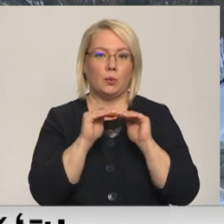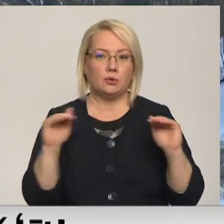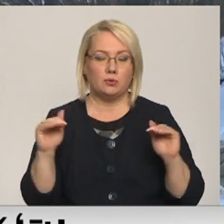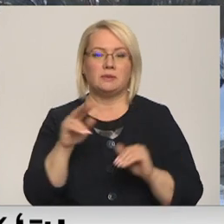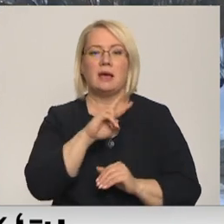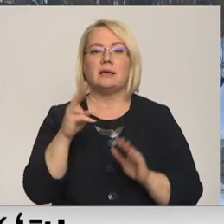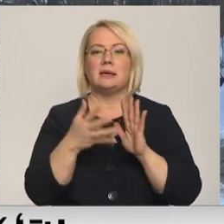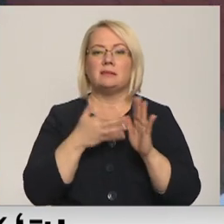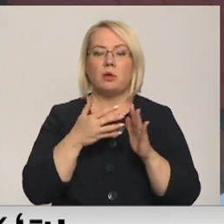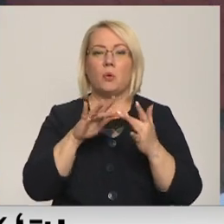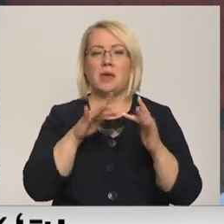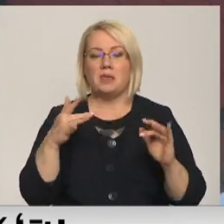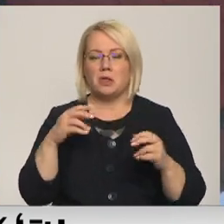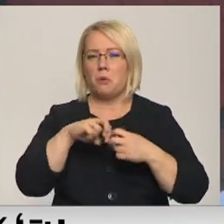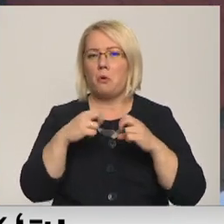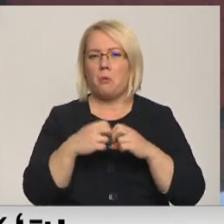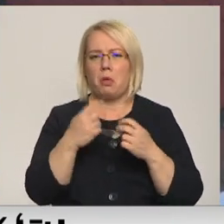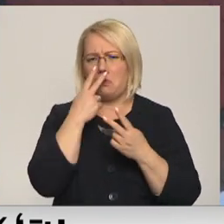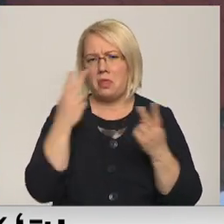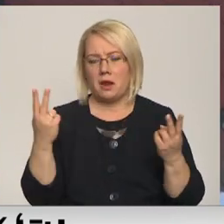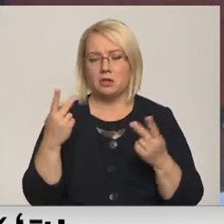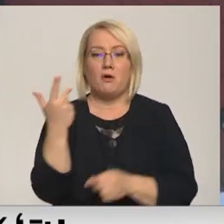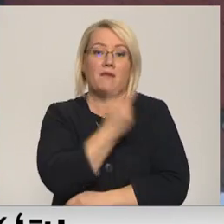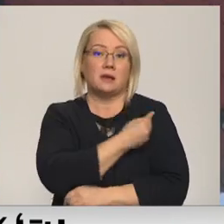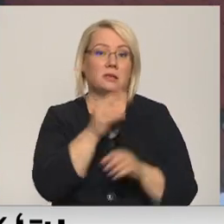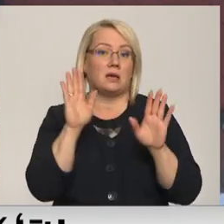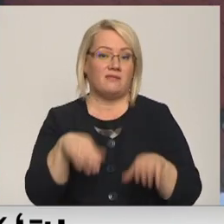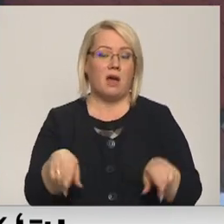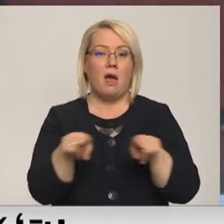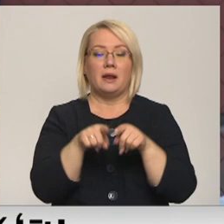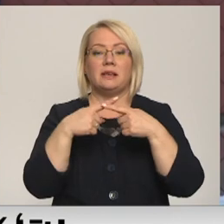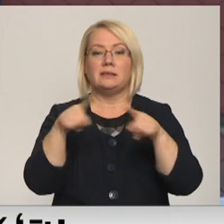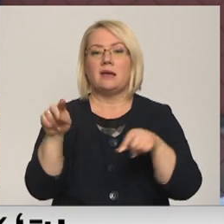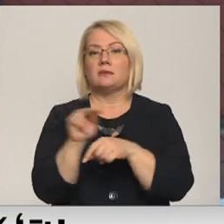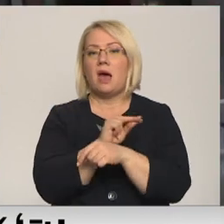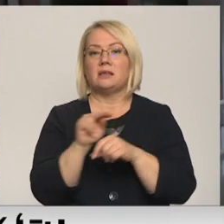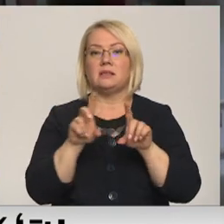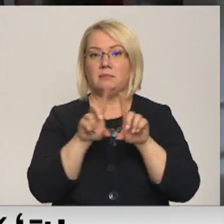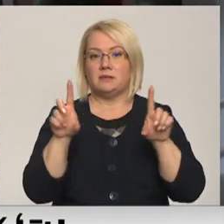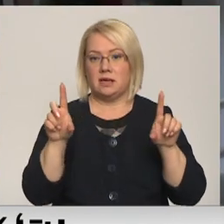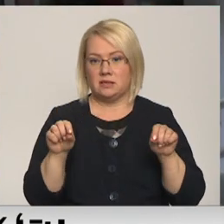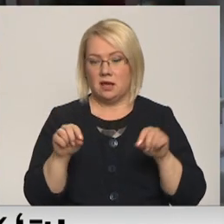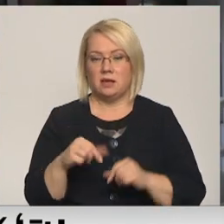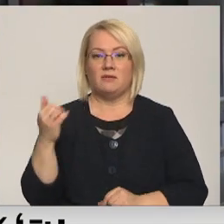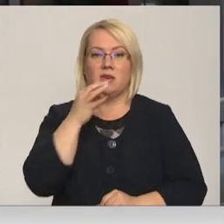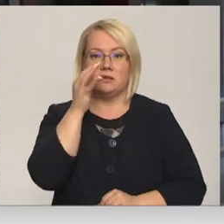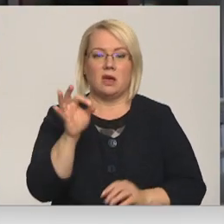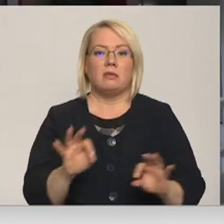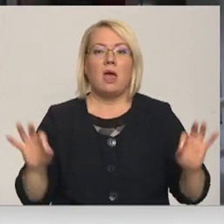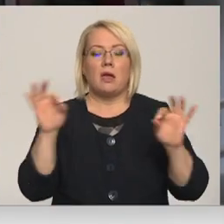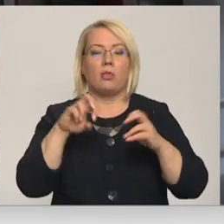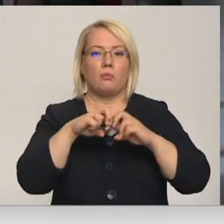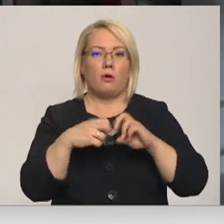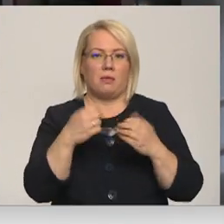internetu, problēmas neredzot, jo vakcinēties iespējams arī citās ārstniecības iestādēs. Nekādu problēmu mums nav bijis.